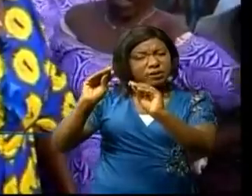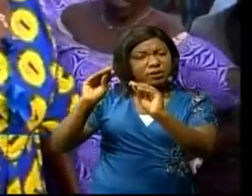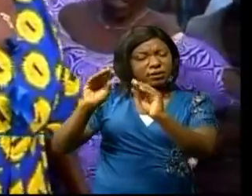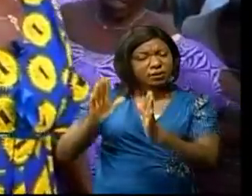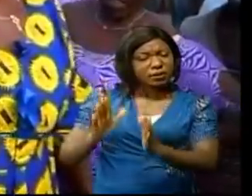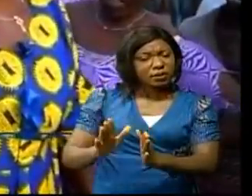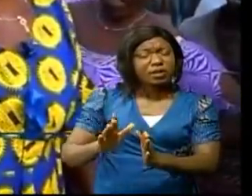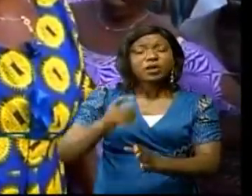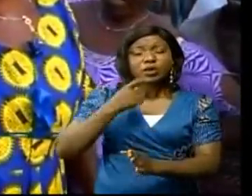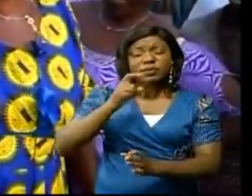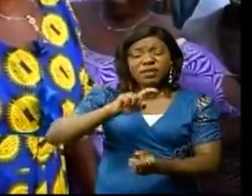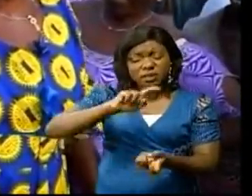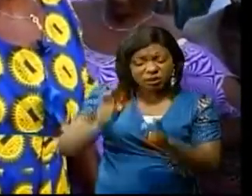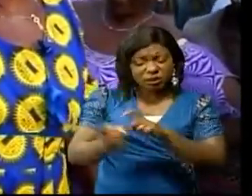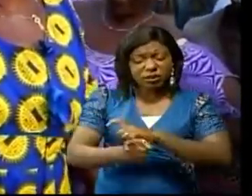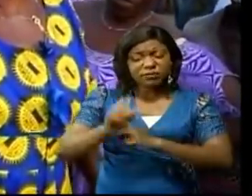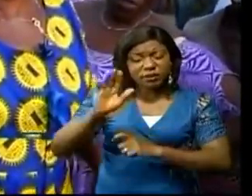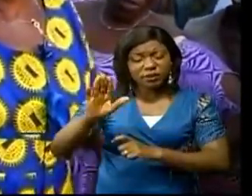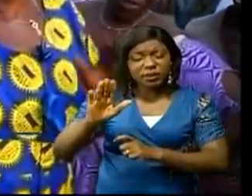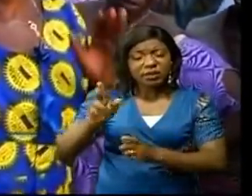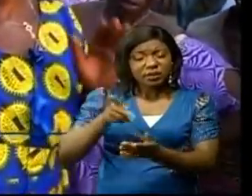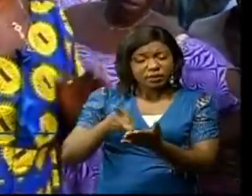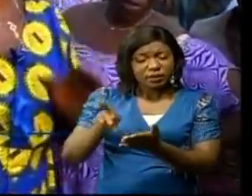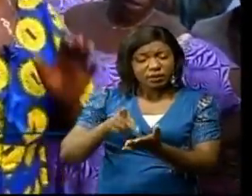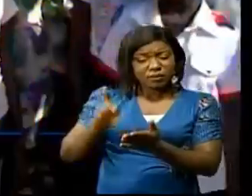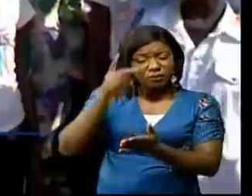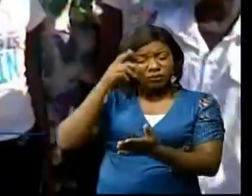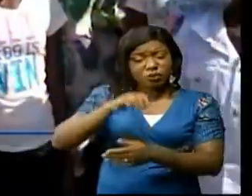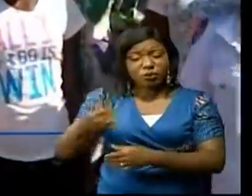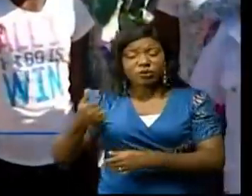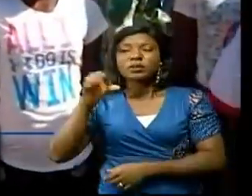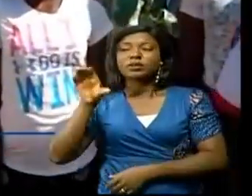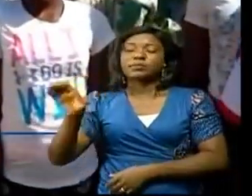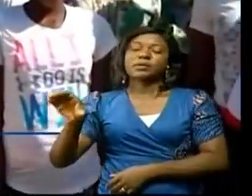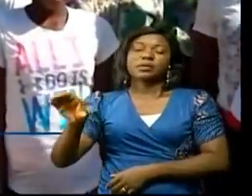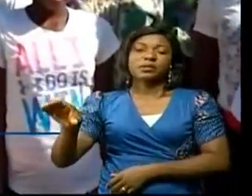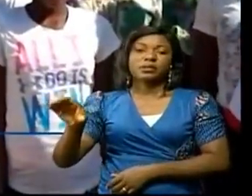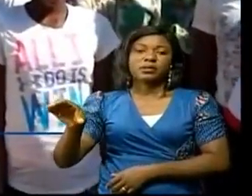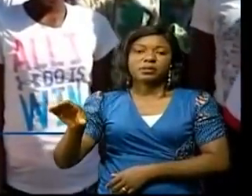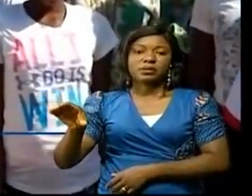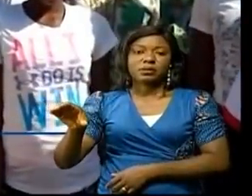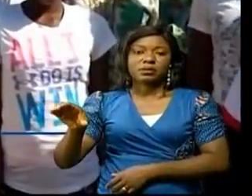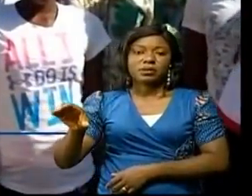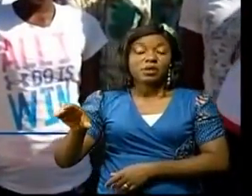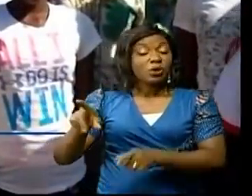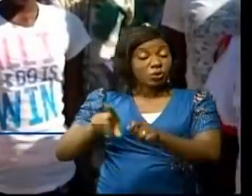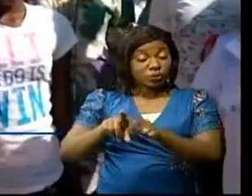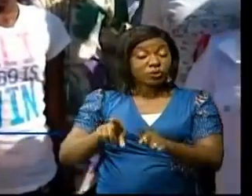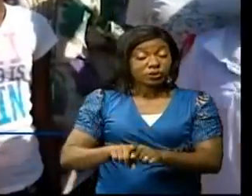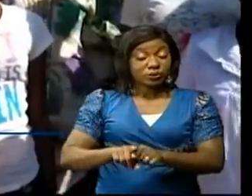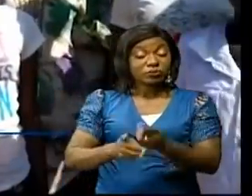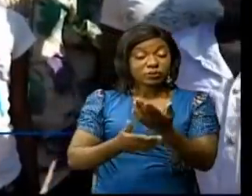sollicitent le changement de leur compte salaire pour une autre banque. Nous plaignons auprès de notre chef, le